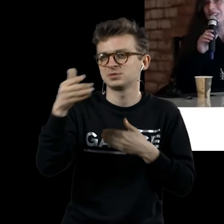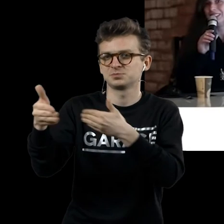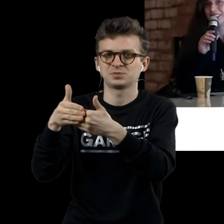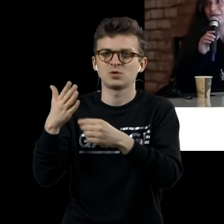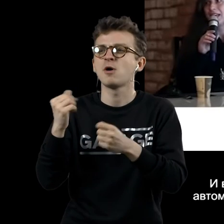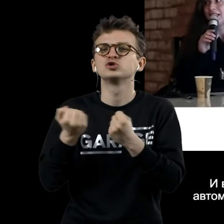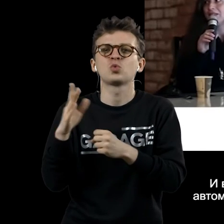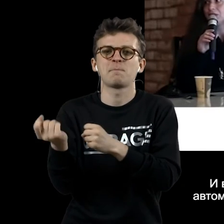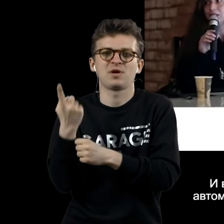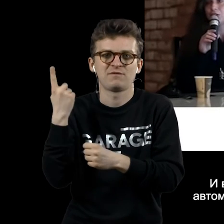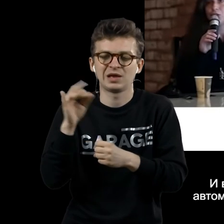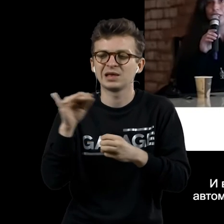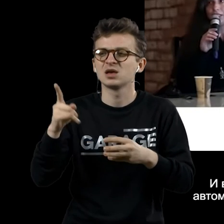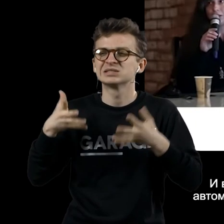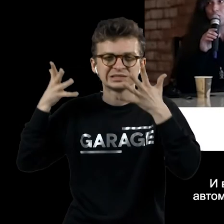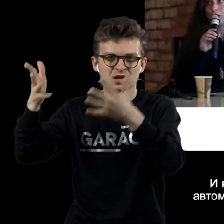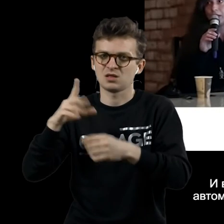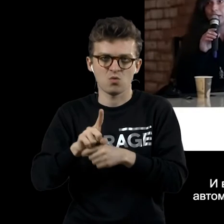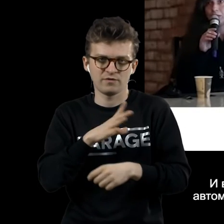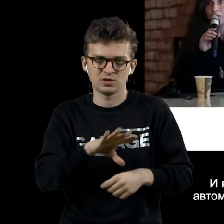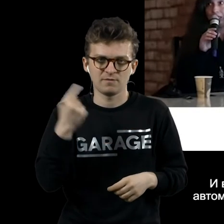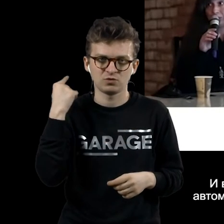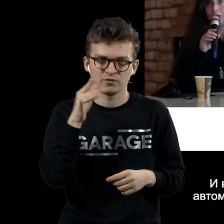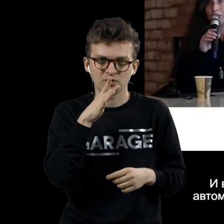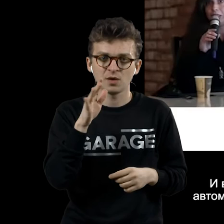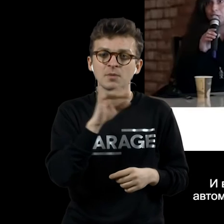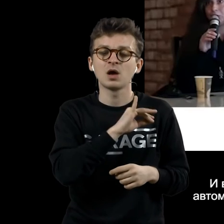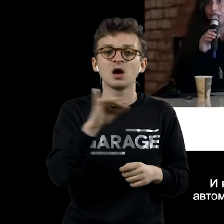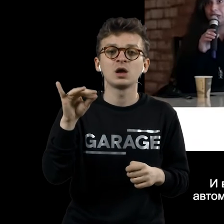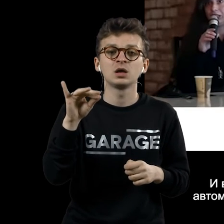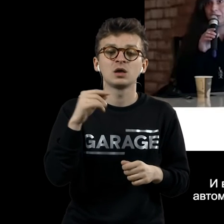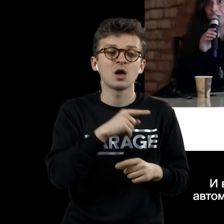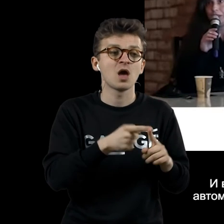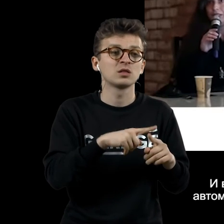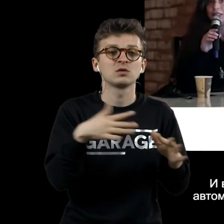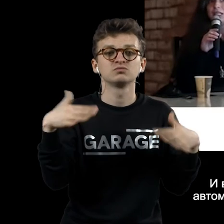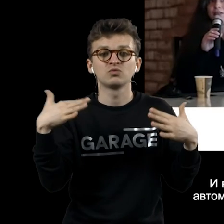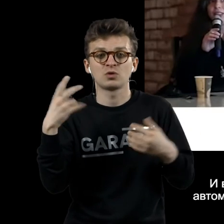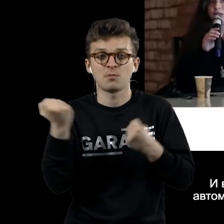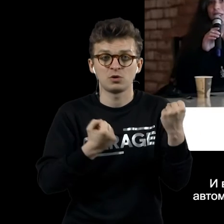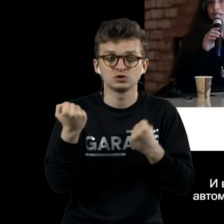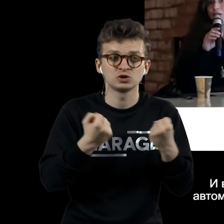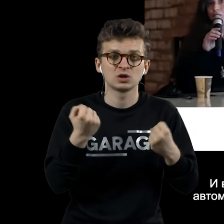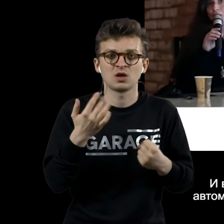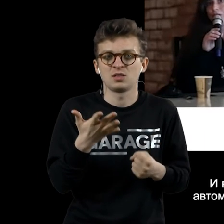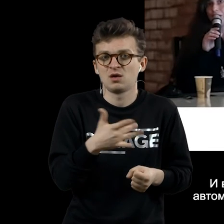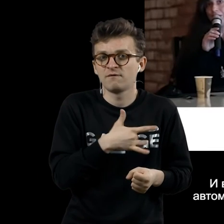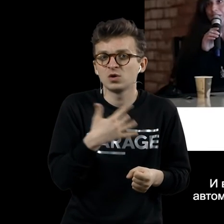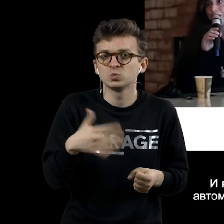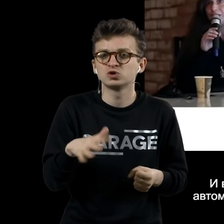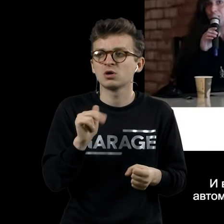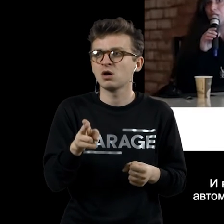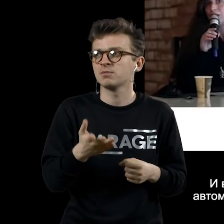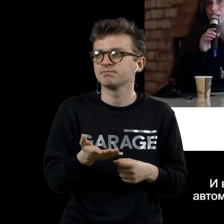только появились. И вот это ощущение дороги на автомобиле, путешествия на автомобиле, видимо, стало источником